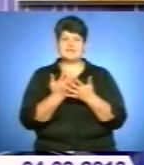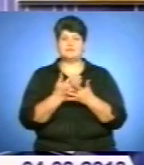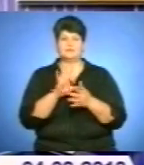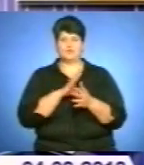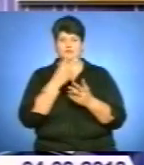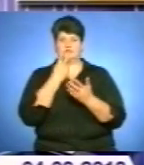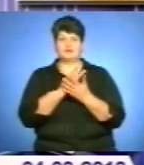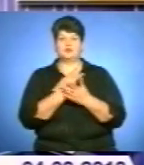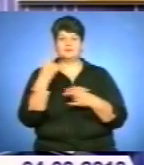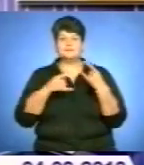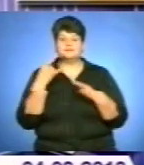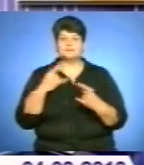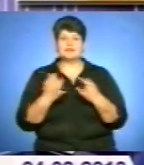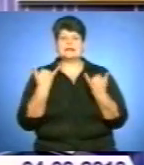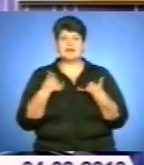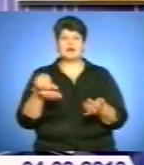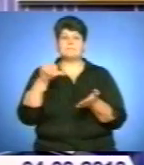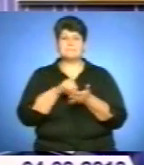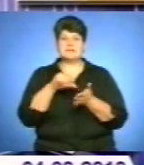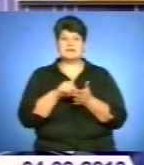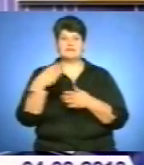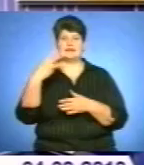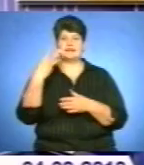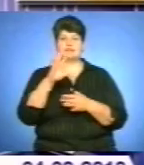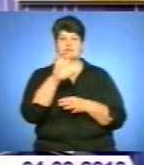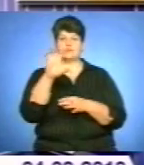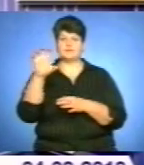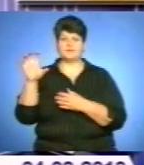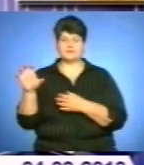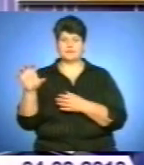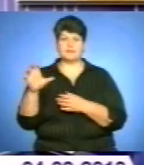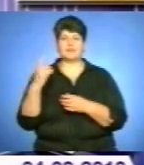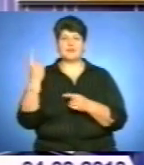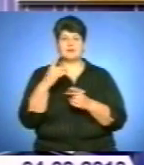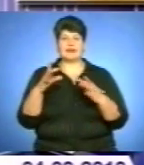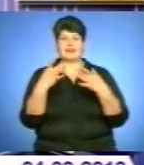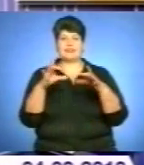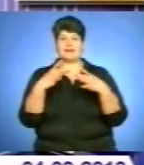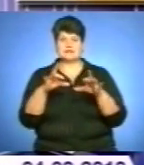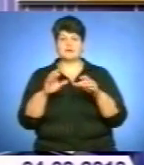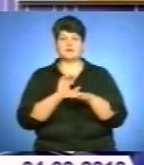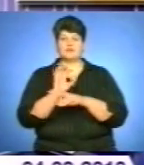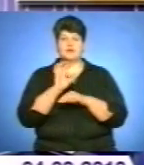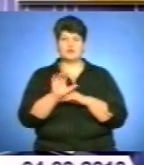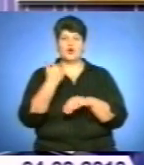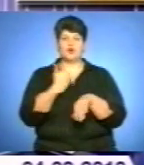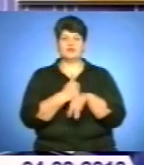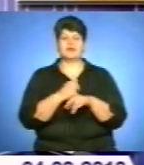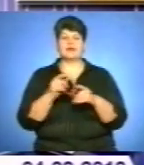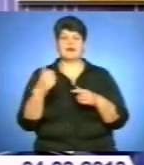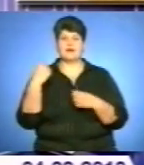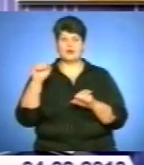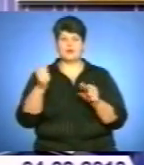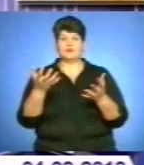телебачення. Тут зараз представлено 30 світлин. Перші я випустив диски з цими світлинами. Головні героїв в терапію